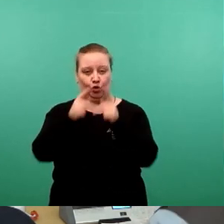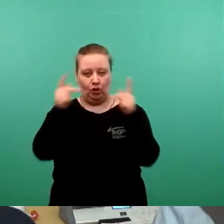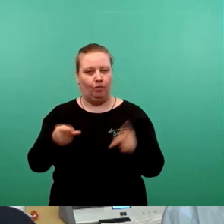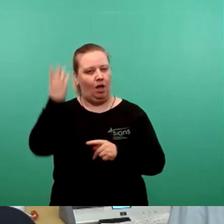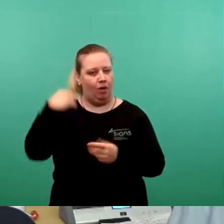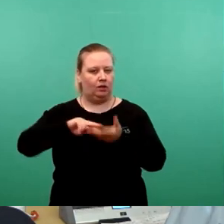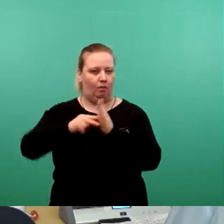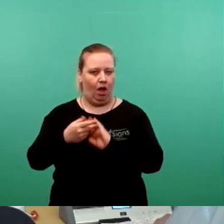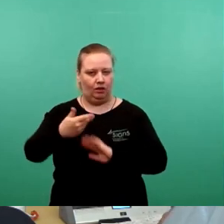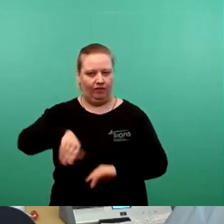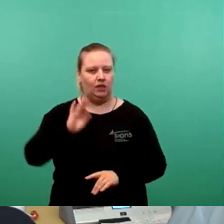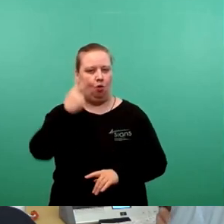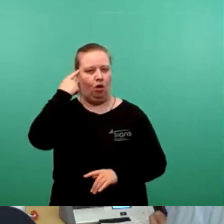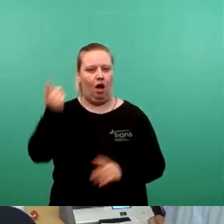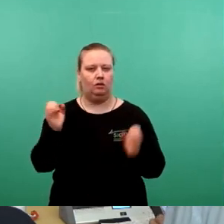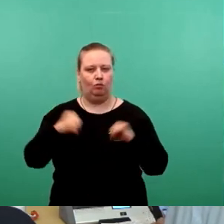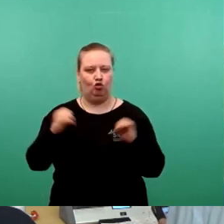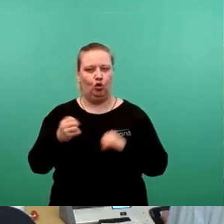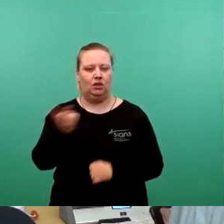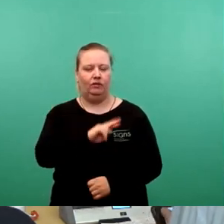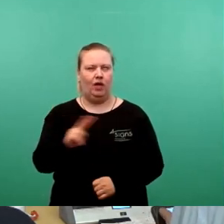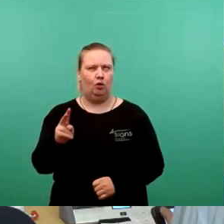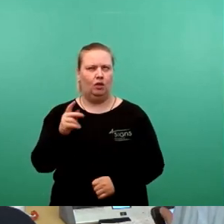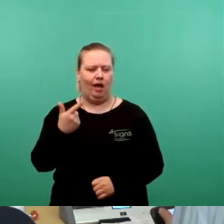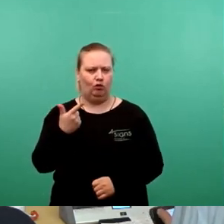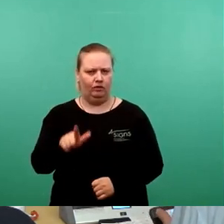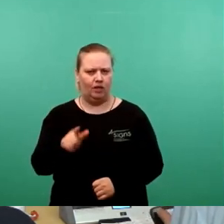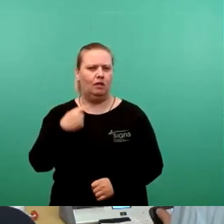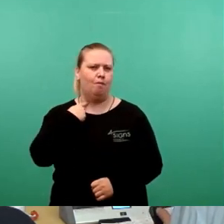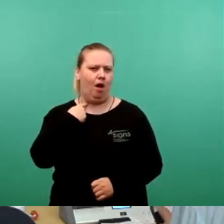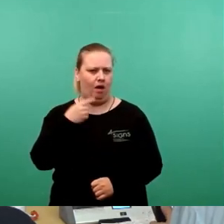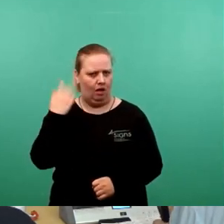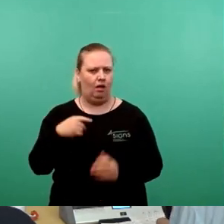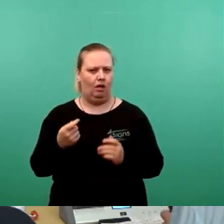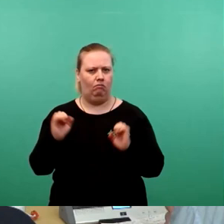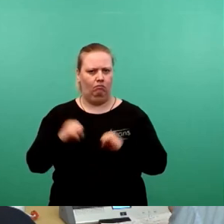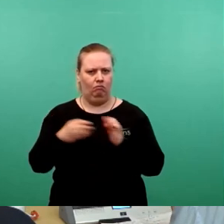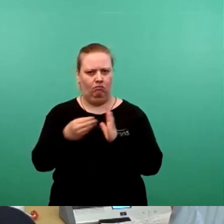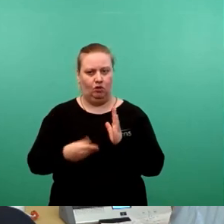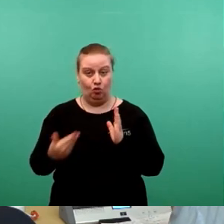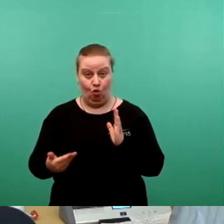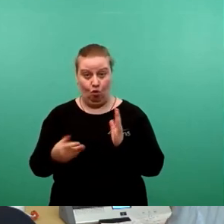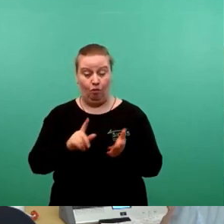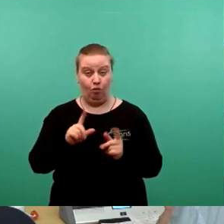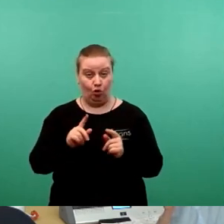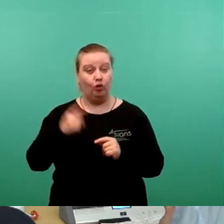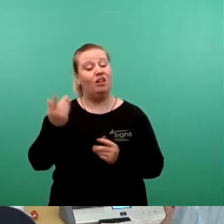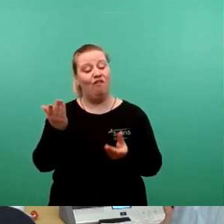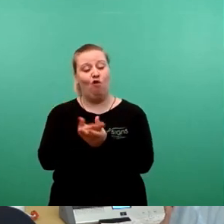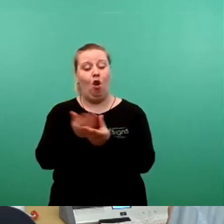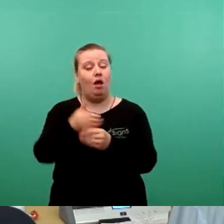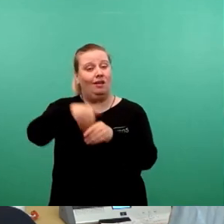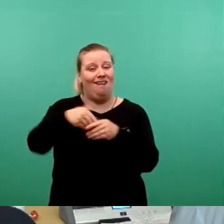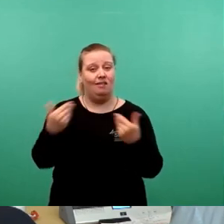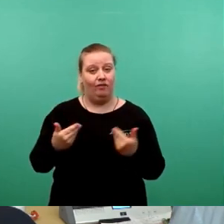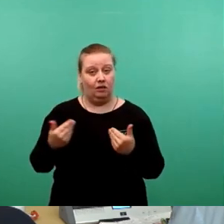Ratsbeschluss 2021 im Mai auch angelegt war. Also welchen Charakter wird diese Vorlage haben? Wird sie praktisch